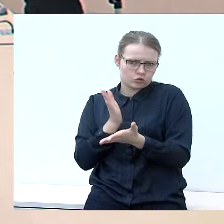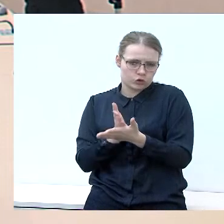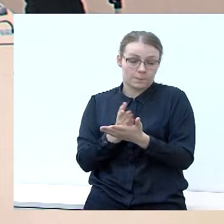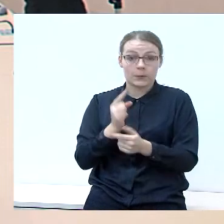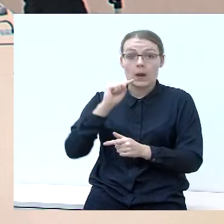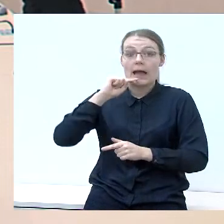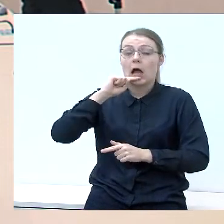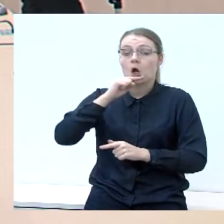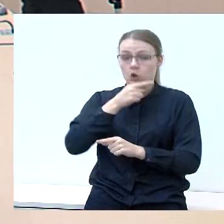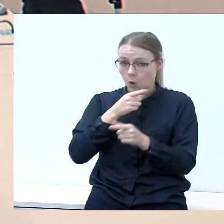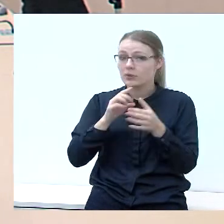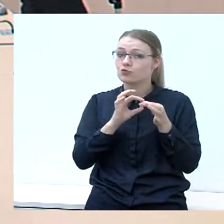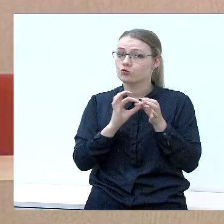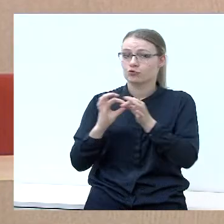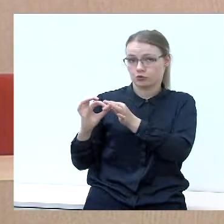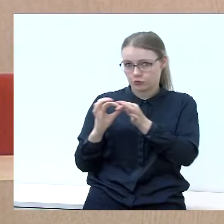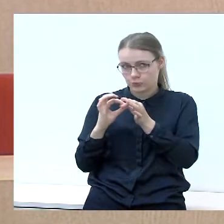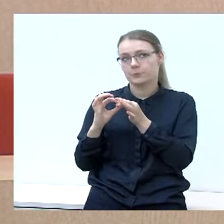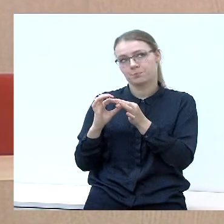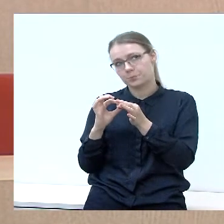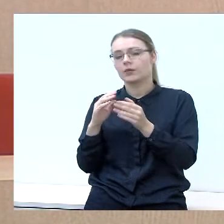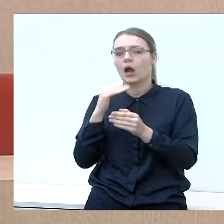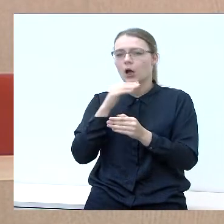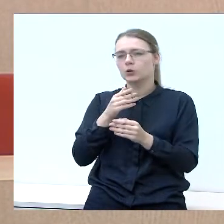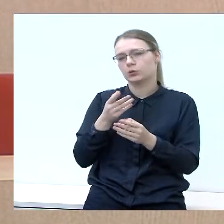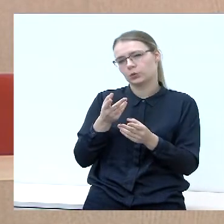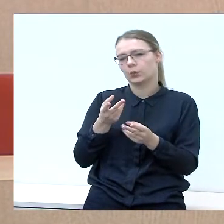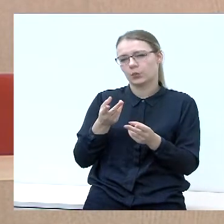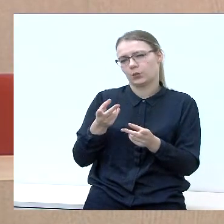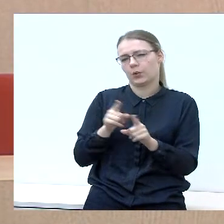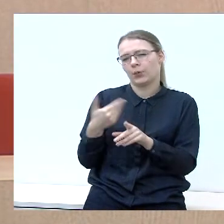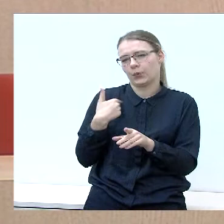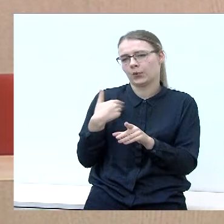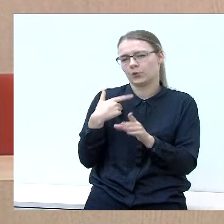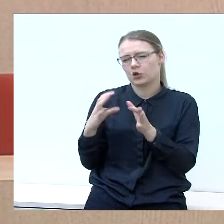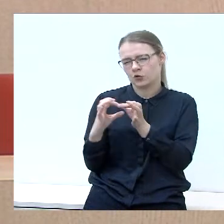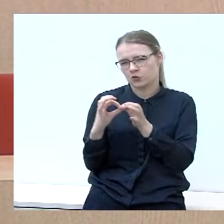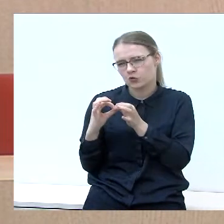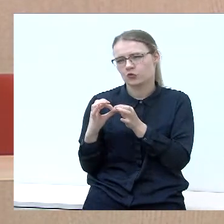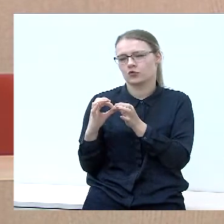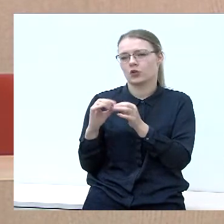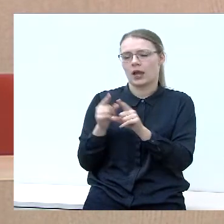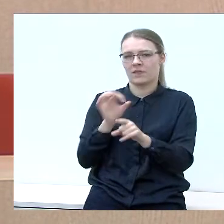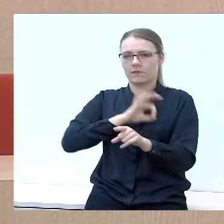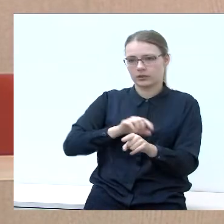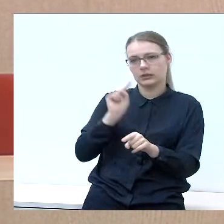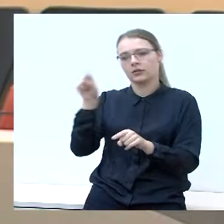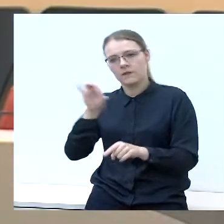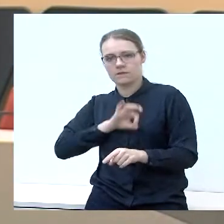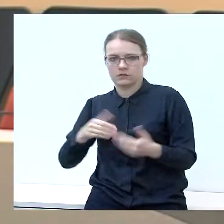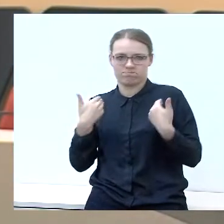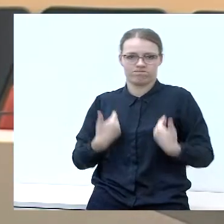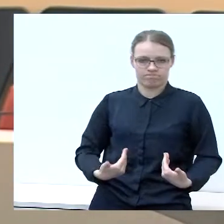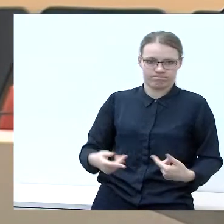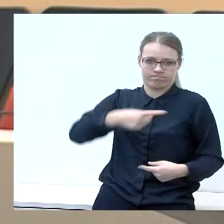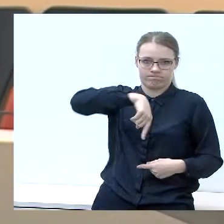Ekonominiai santykiai, aišku, būtų geriau, kad jie būtų glaudesni ir daugiau naudos duotų. Ir Lenkiai ir Lietuvai. Prašau, ką